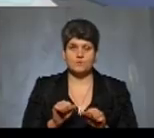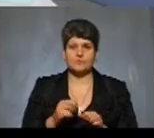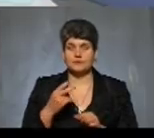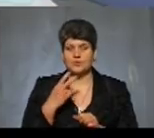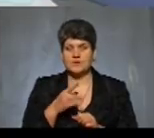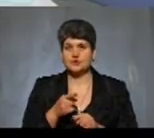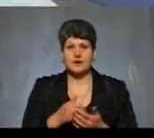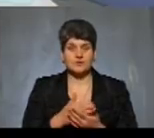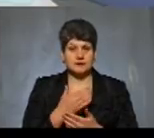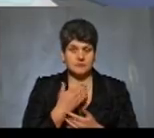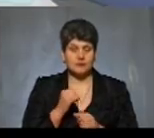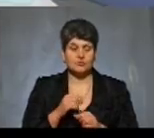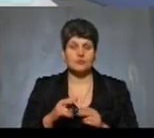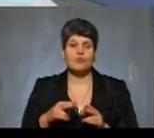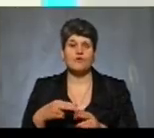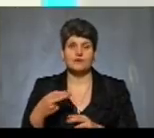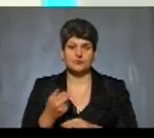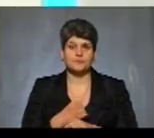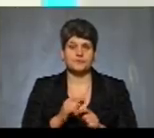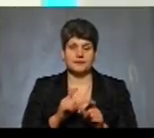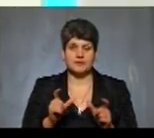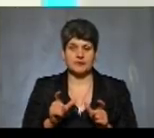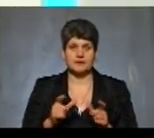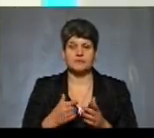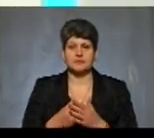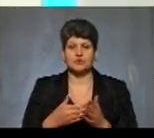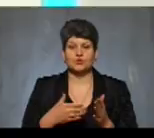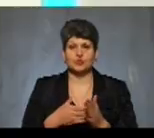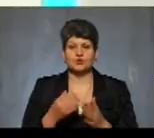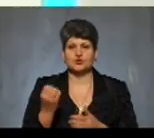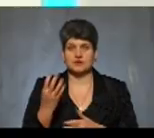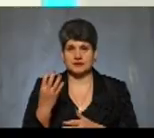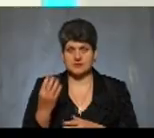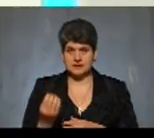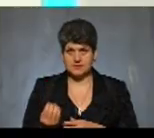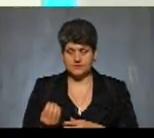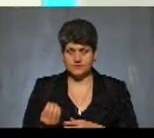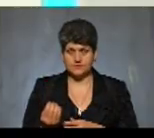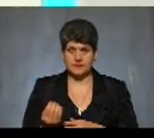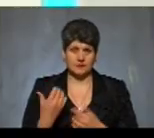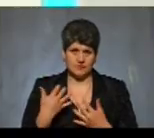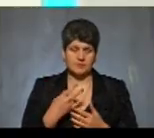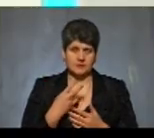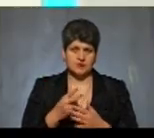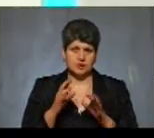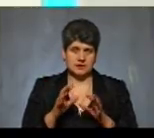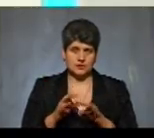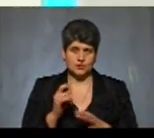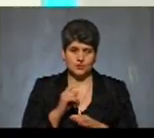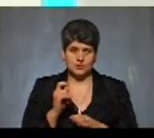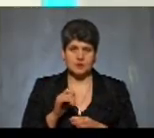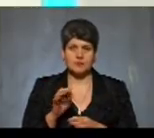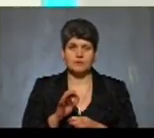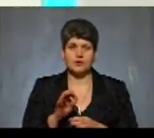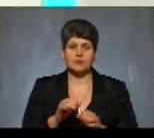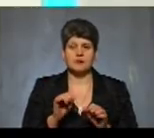вони там неякісні, повернути в аптечний заклад у межах 14 днів, у цих, яких, це ж передбачено, так, закону України про